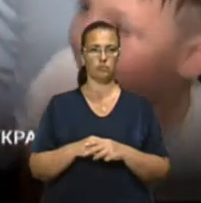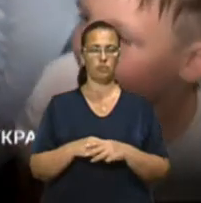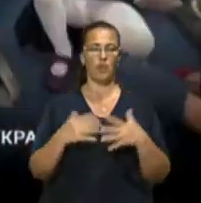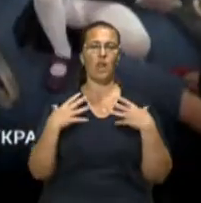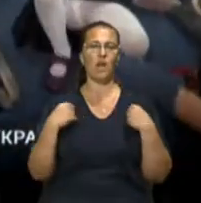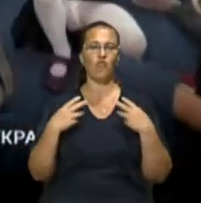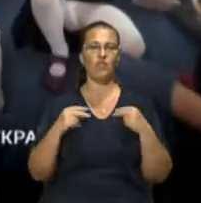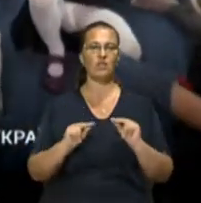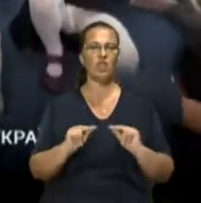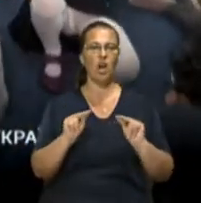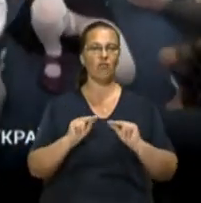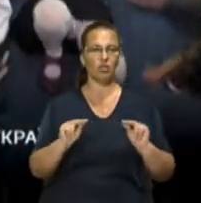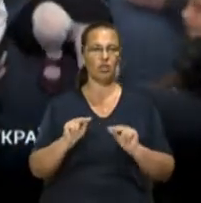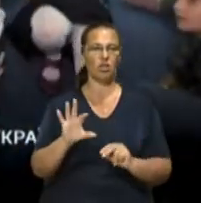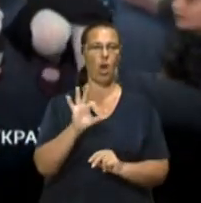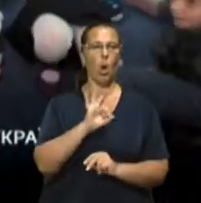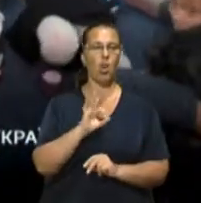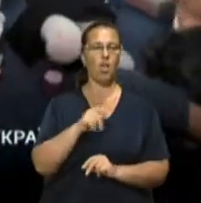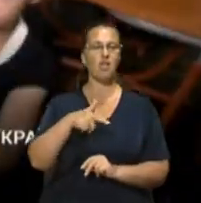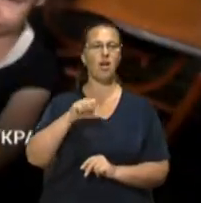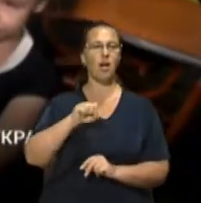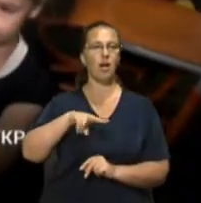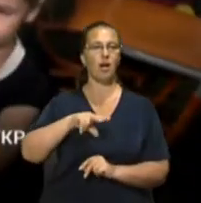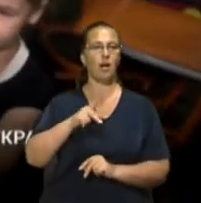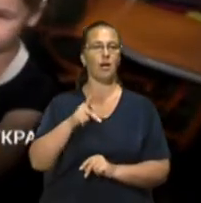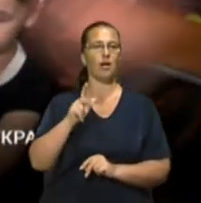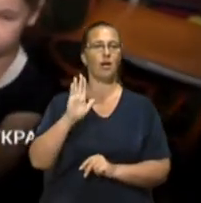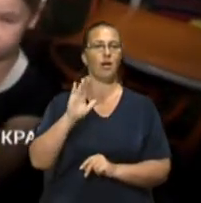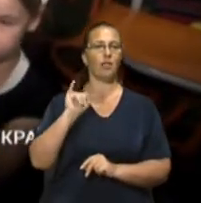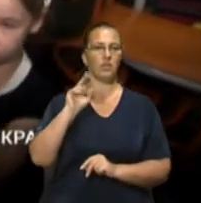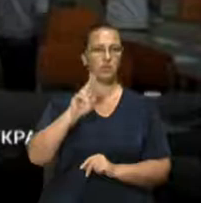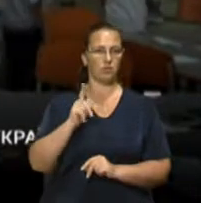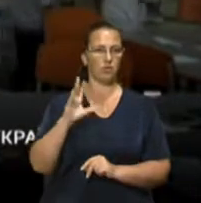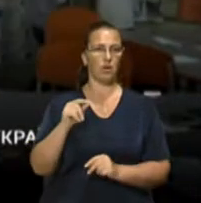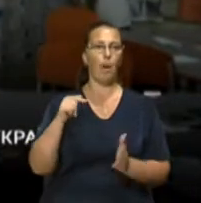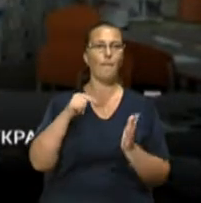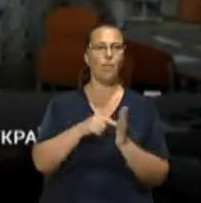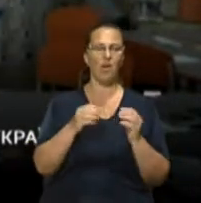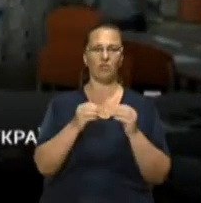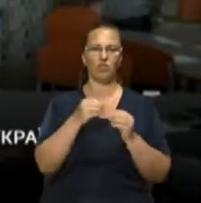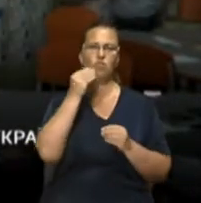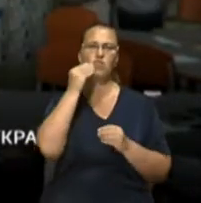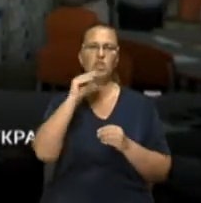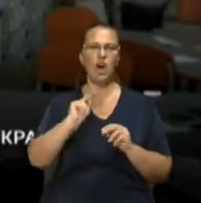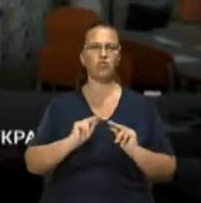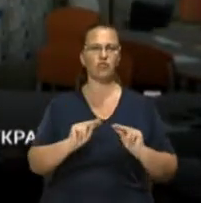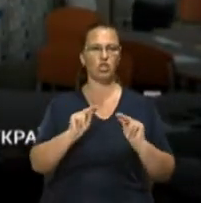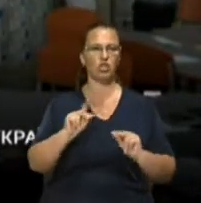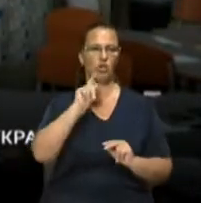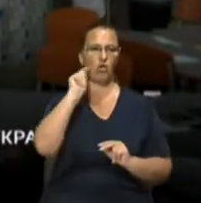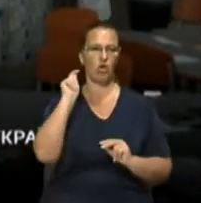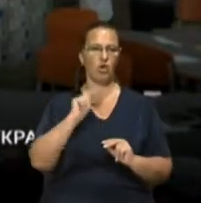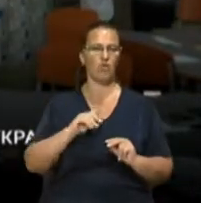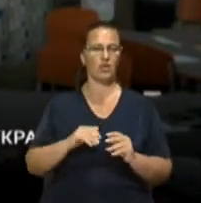Львівська вчителька Олена Гальвіцька потрапила у десятку кращих вчителів України. Я довго думала, чи подаватися чи ні,